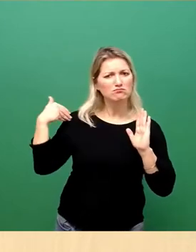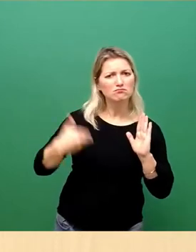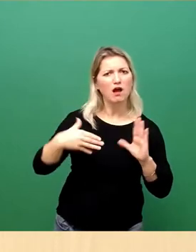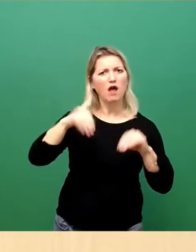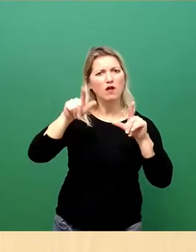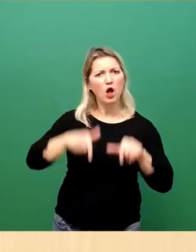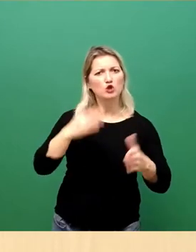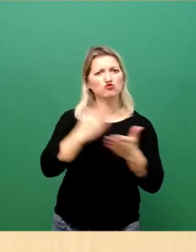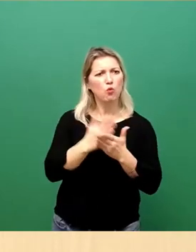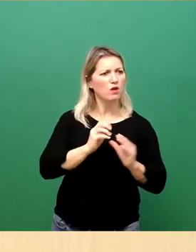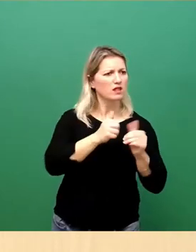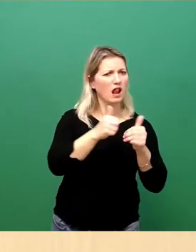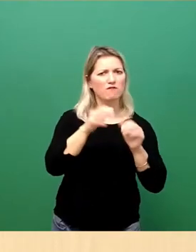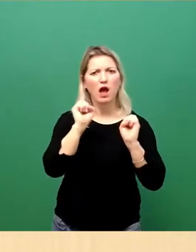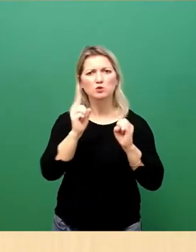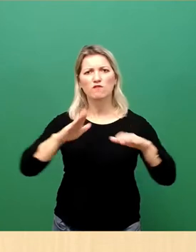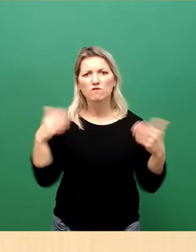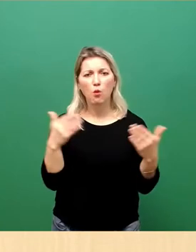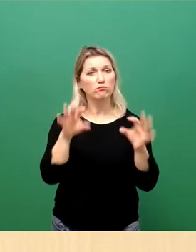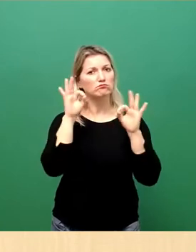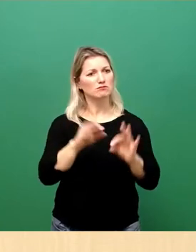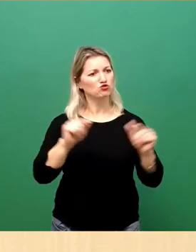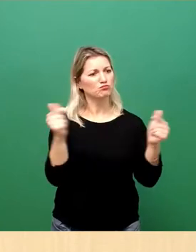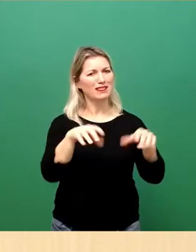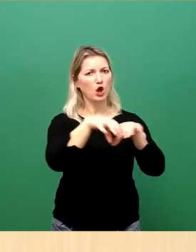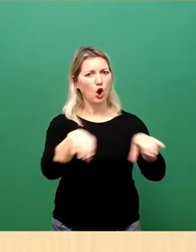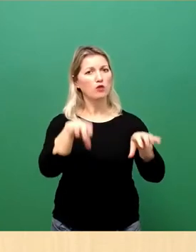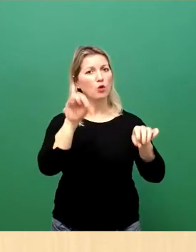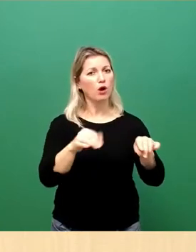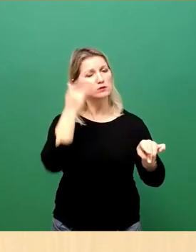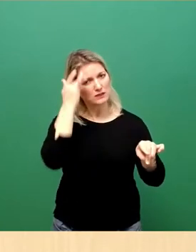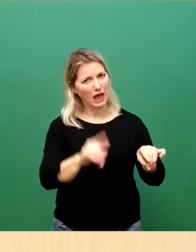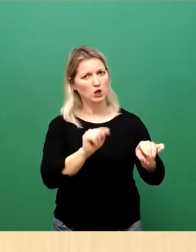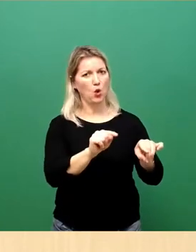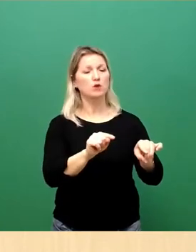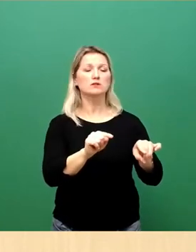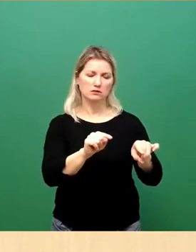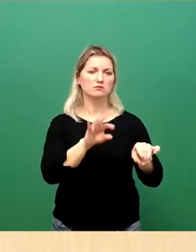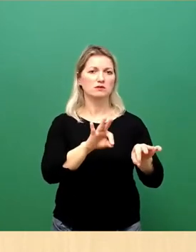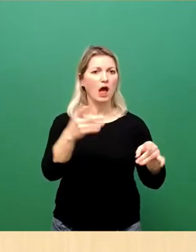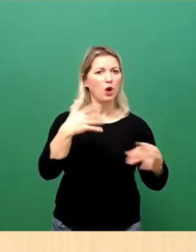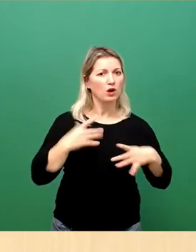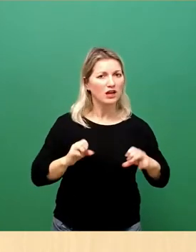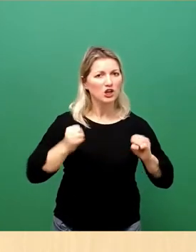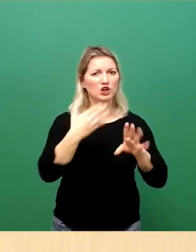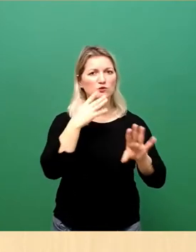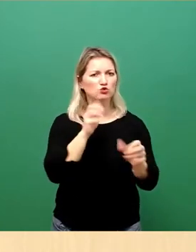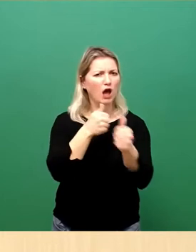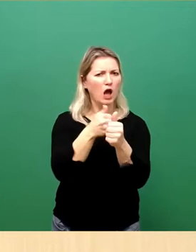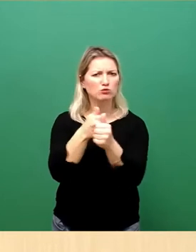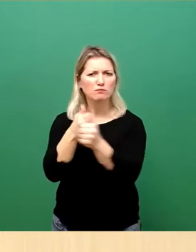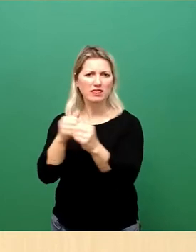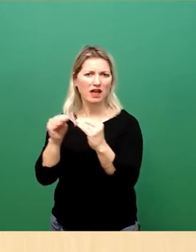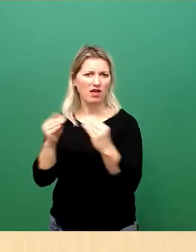Spendenkonten und Ansprechpartner für ehrenamtliches Engagement. Die Menschen können uns über diese